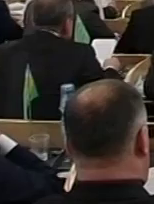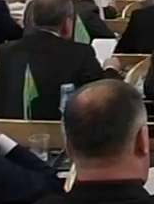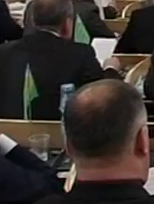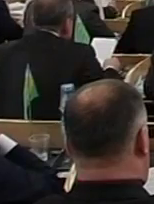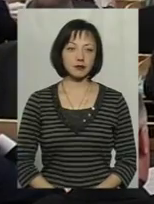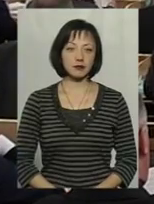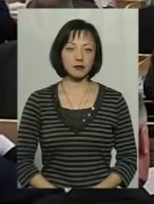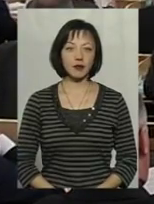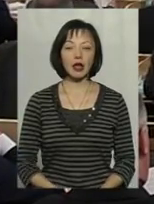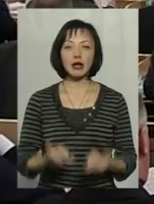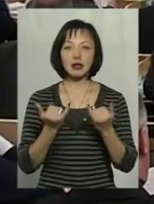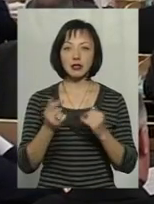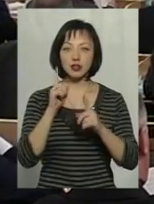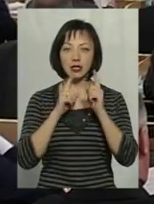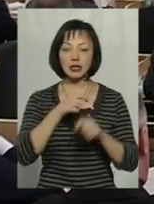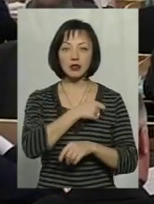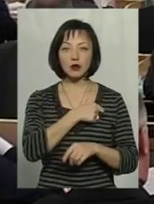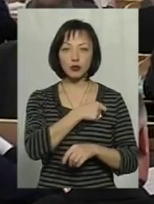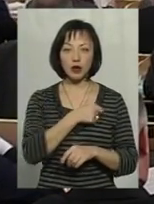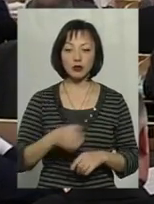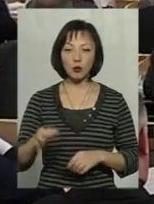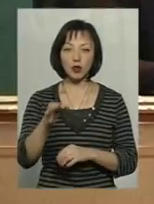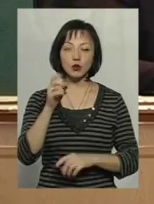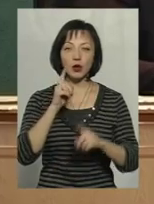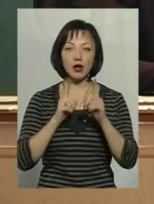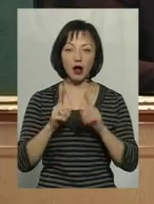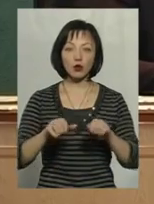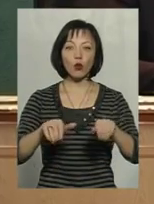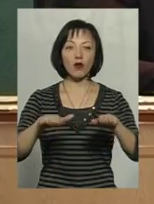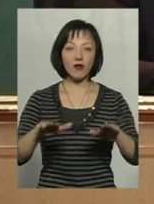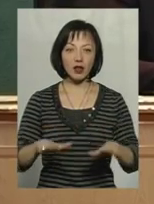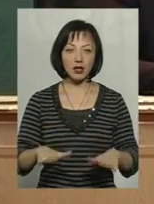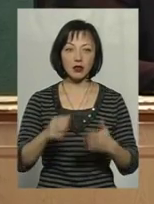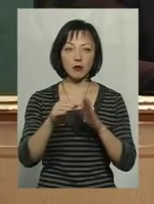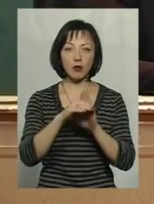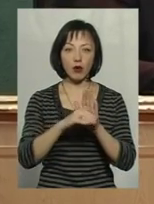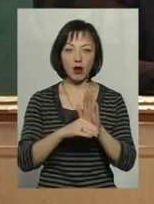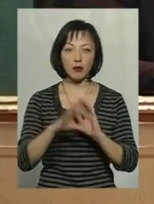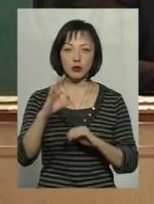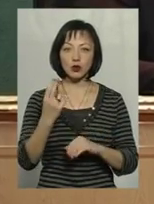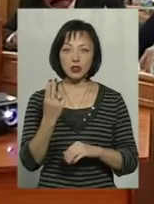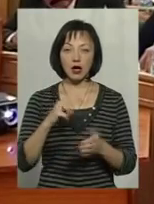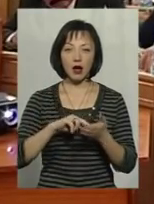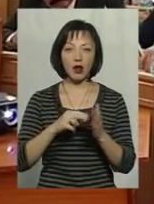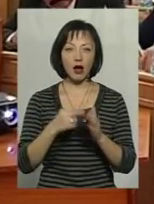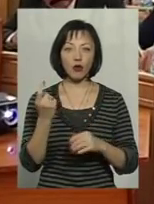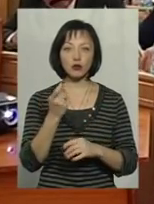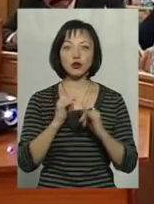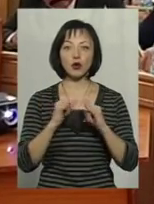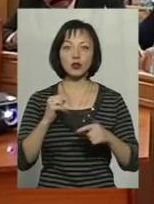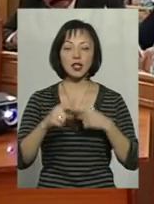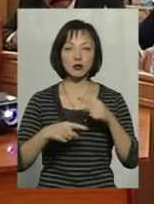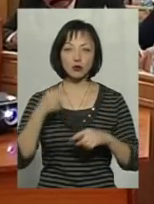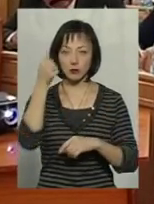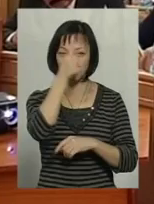На нинішній сесії депутати Хмельницької обласної ради ухвалили програму соціально-економічного розвитку на наступний